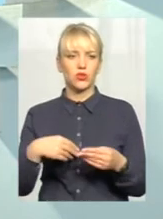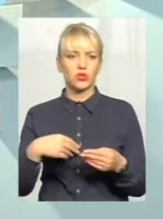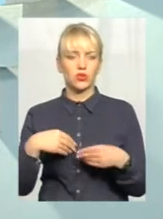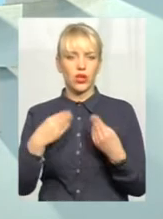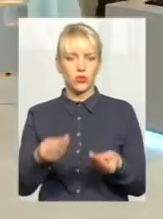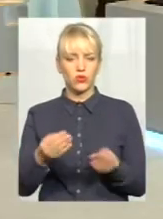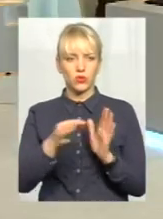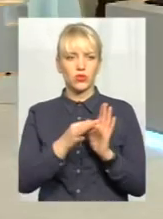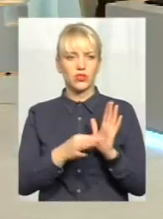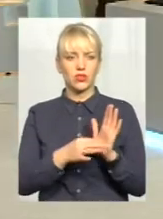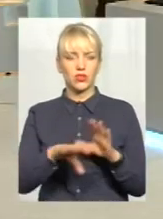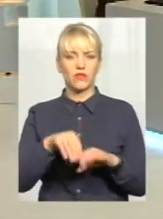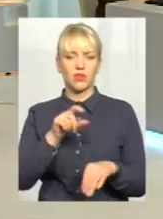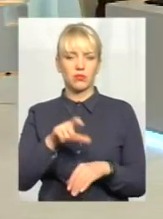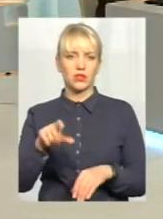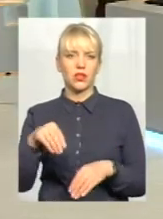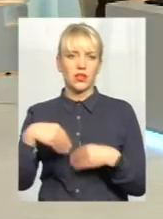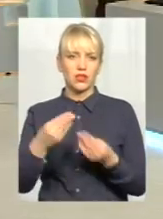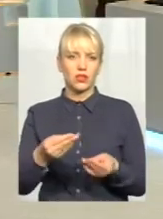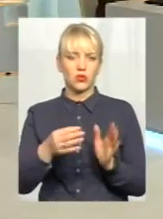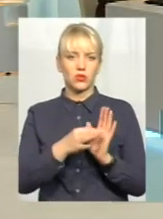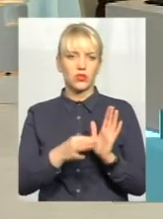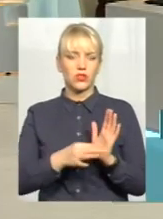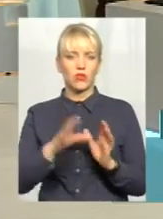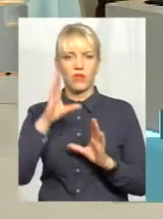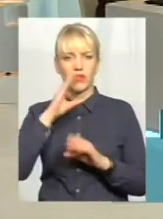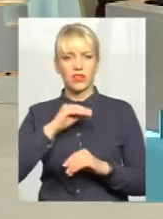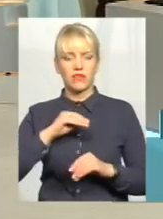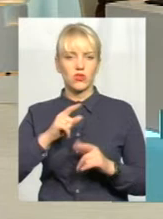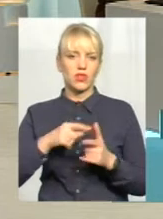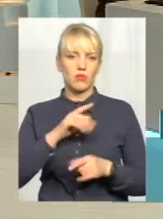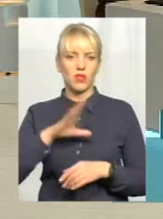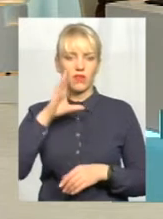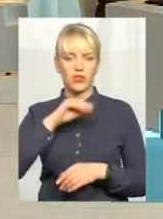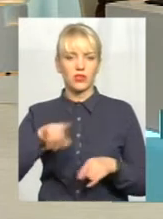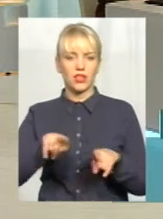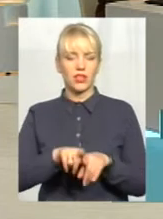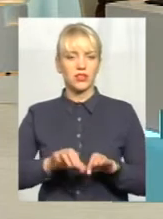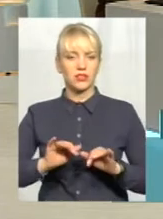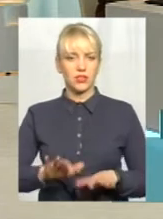і дають оцінку, і виборці, в першу чергу, дають оцінку ефективності або неефективності таких дій.